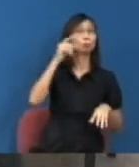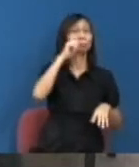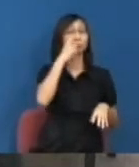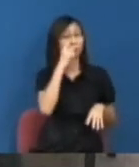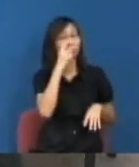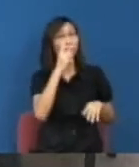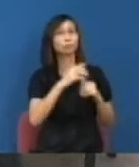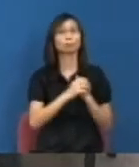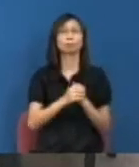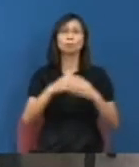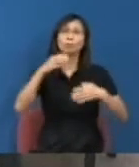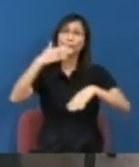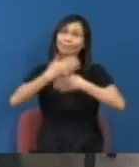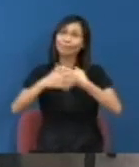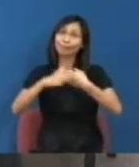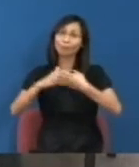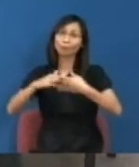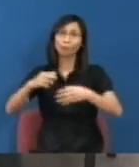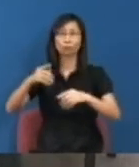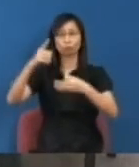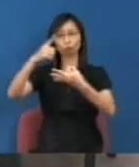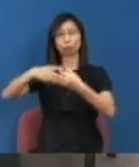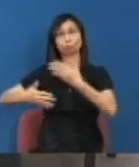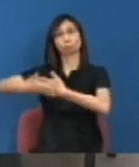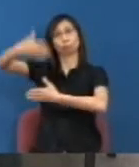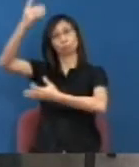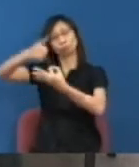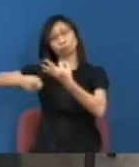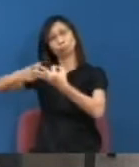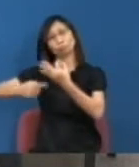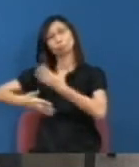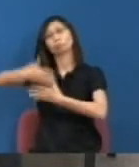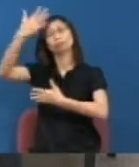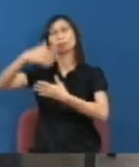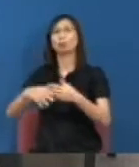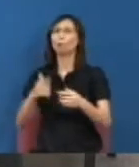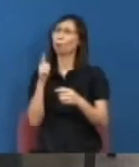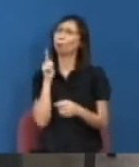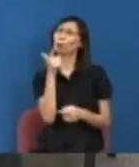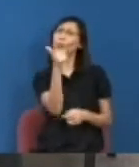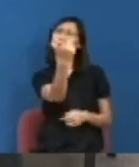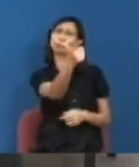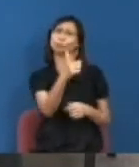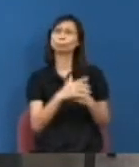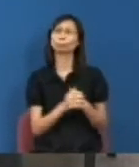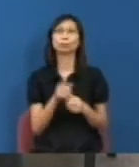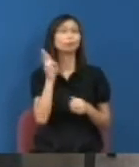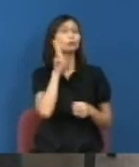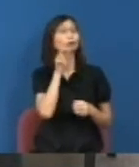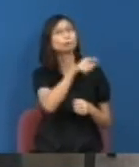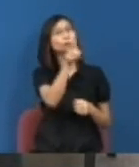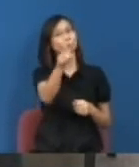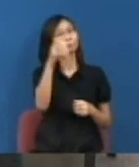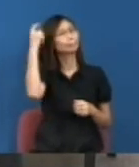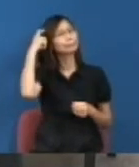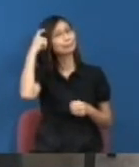在《黃克敬樓》和《玉和道》已經去到很遠如果大家知道港大地理環